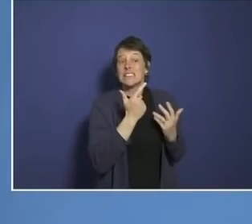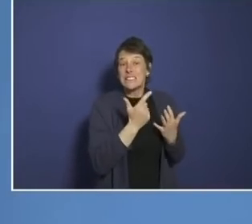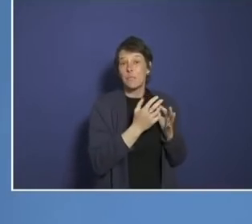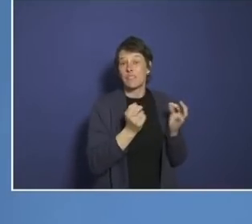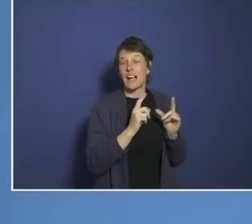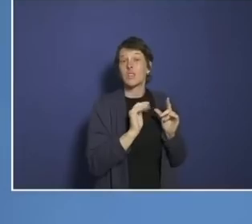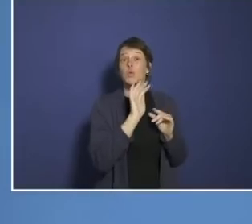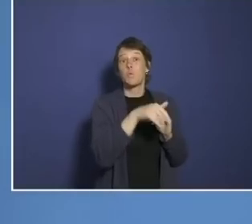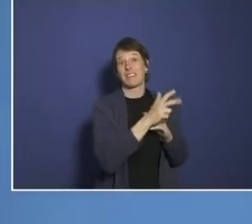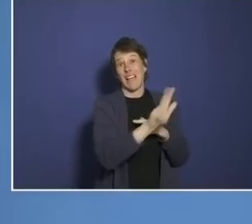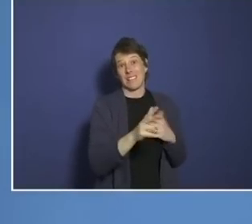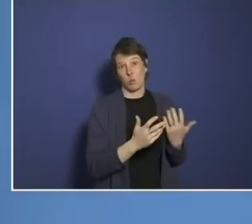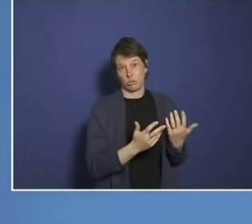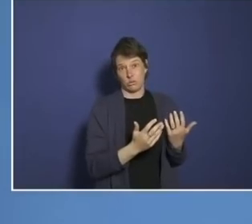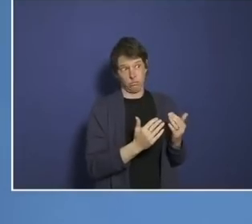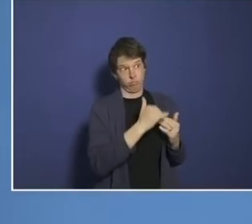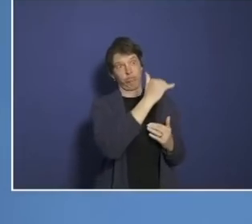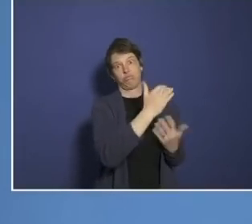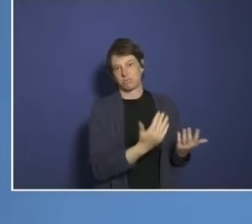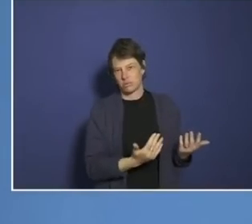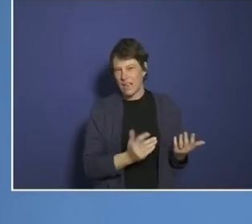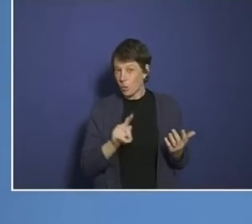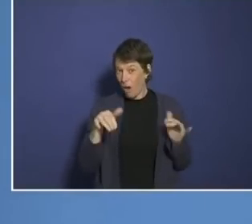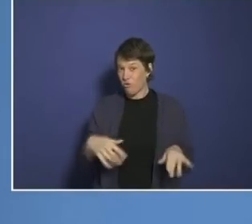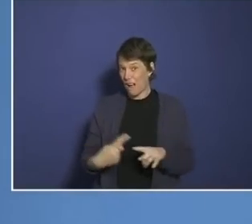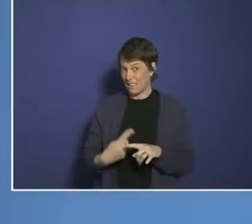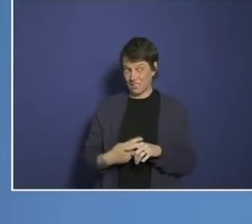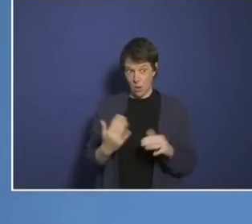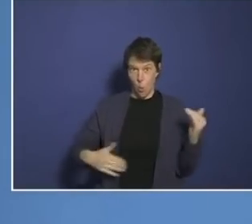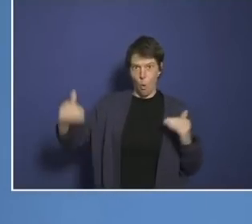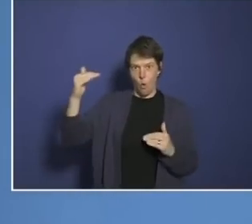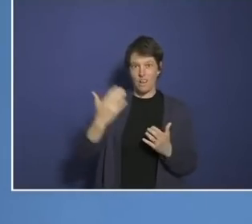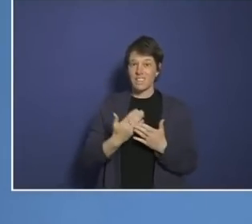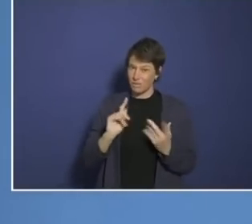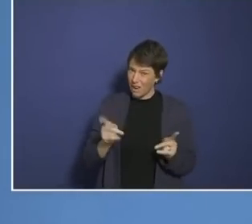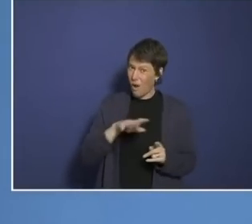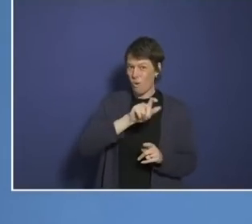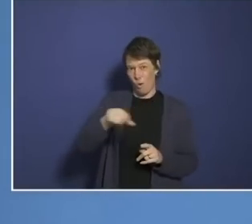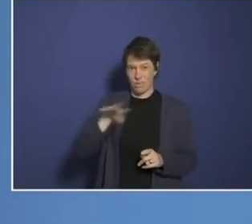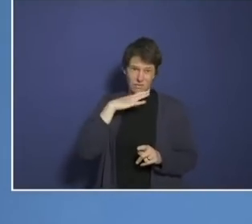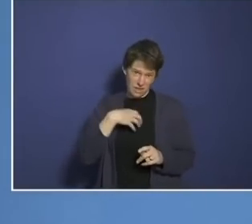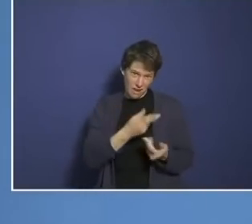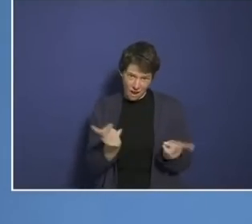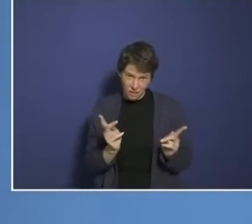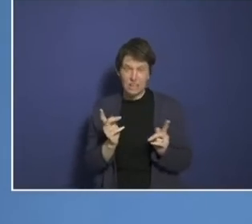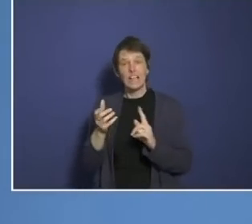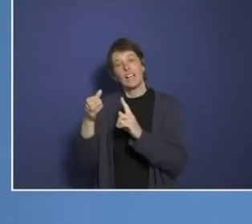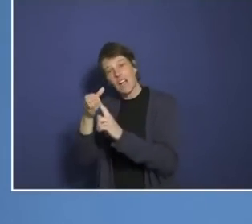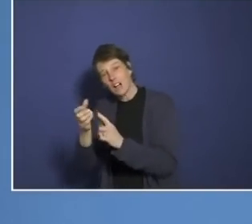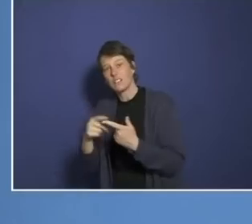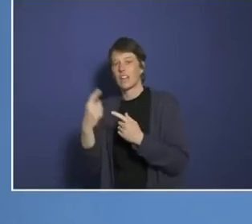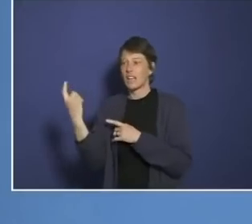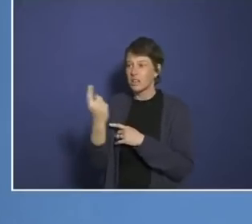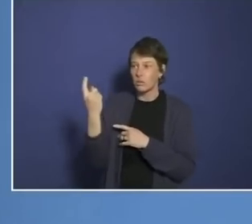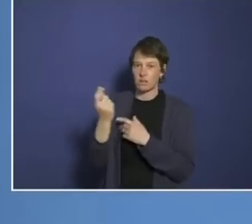Und durch die hohen Fallzahlen sind natürlich auch nach wie vor viele Menschen krank. In Isolation oder Quarantäne.